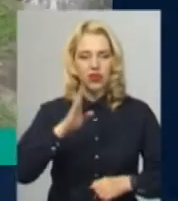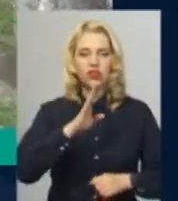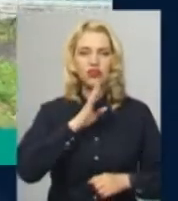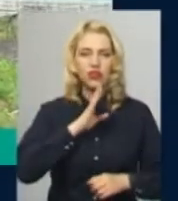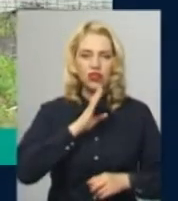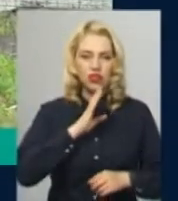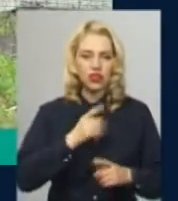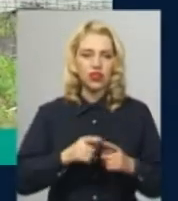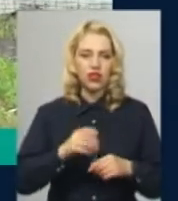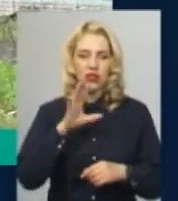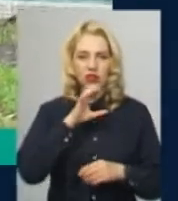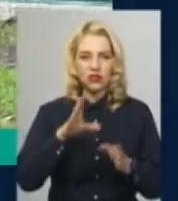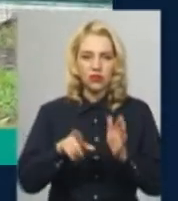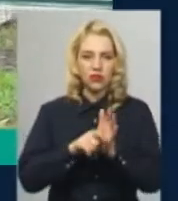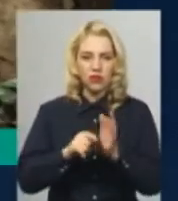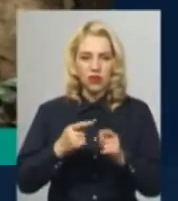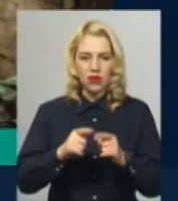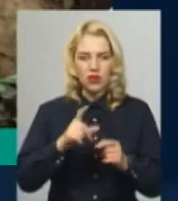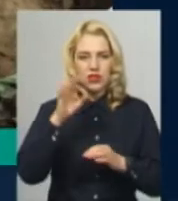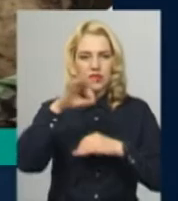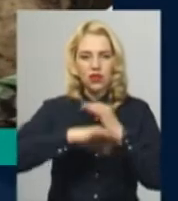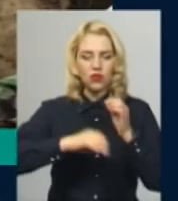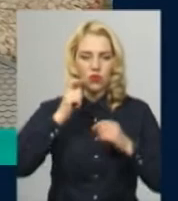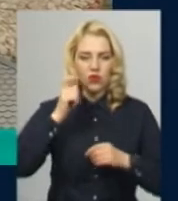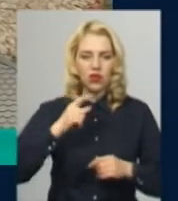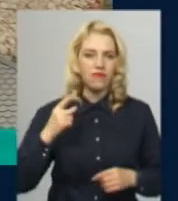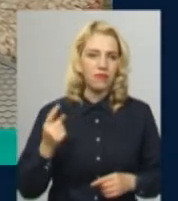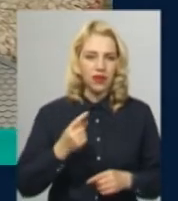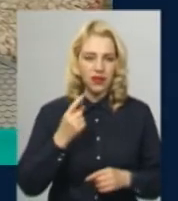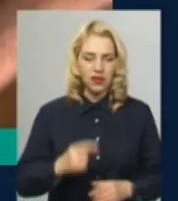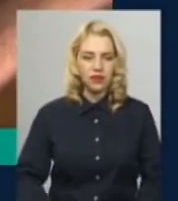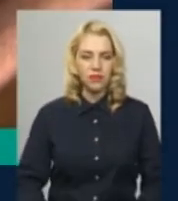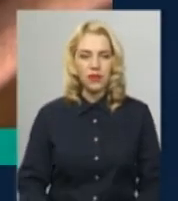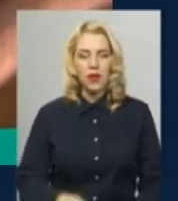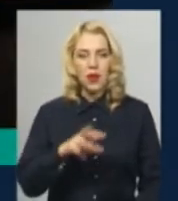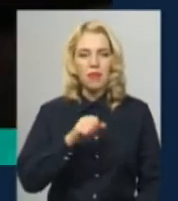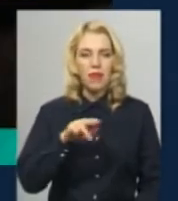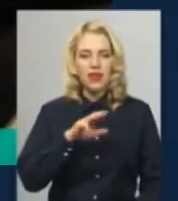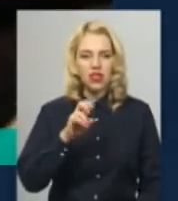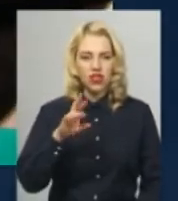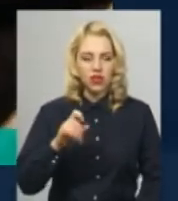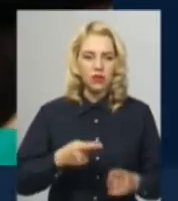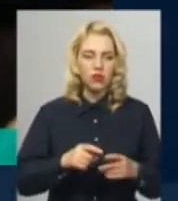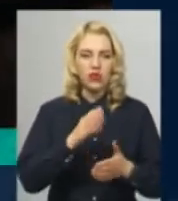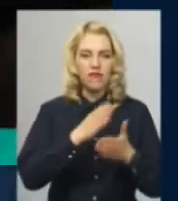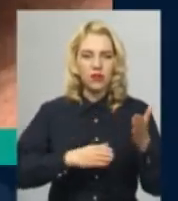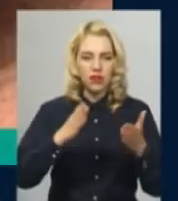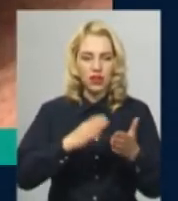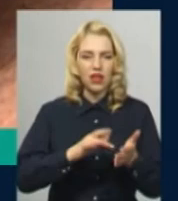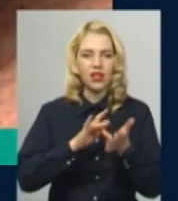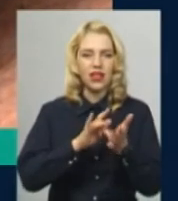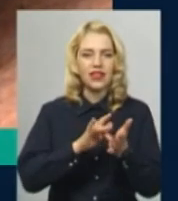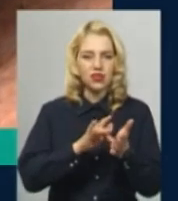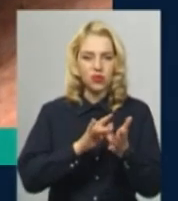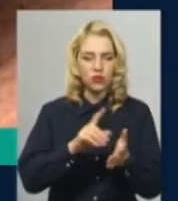-кінологом у лавах Нацгвардії в Західній Україні. Через дослідження офіцерської вежі, що у Меджибожі відмінили туристичні екскурсії, що розкопали